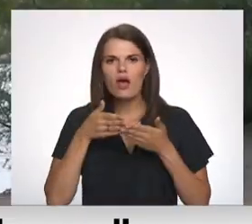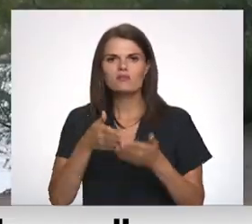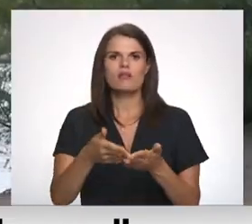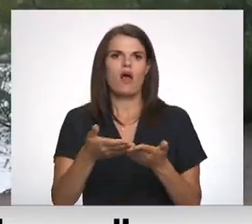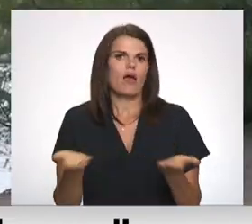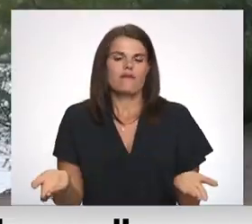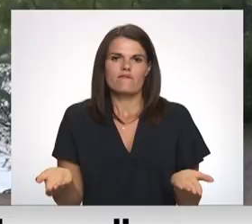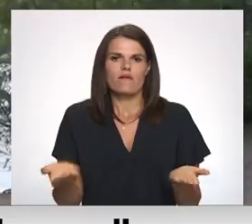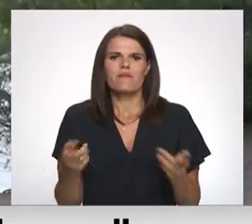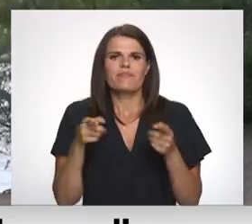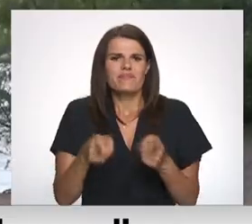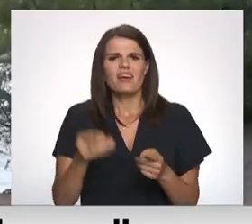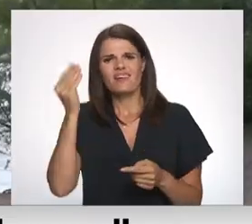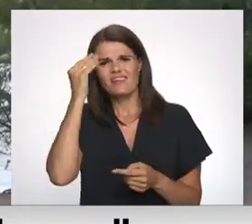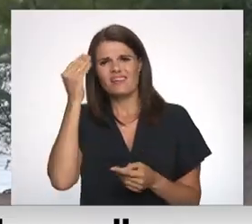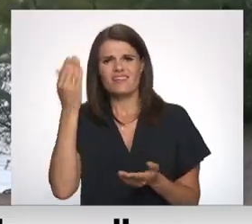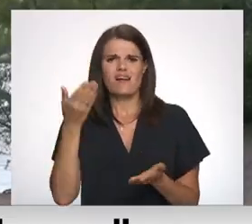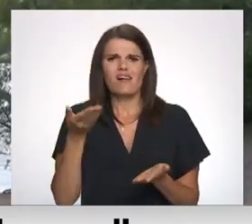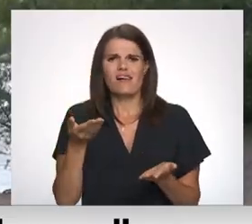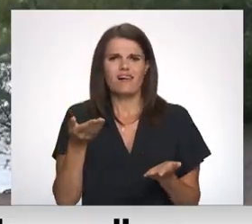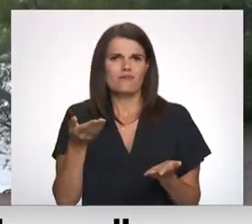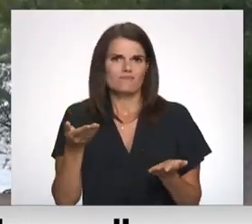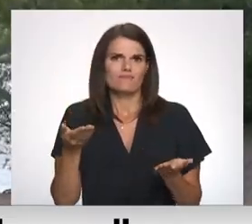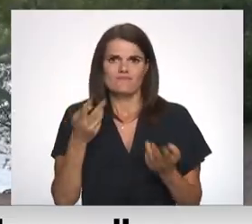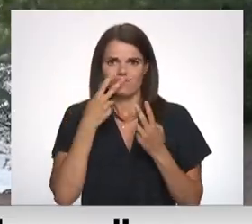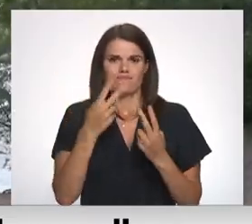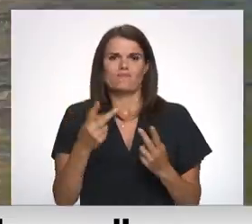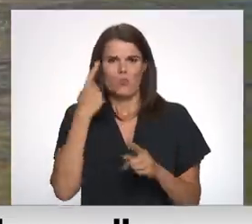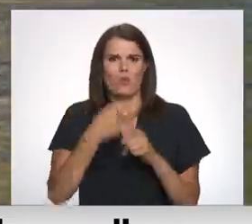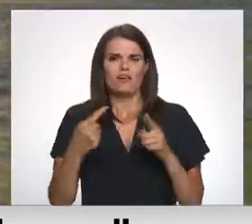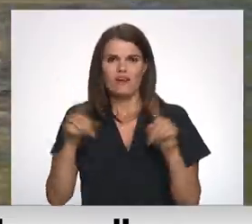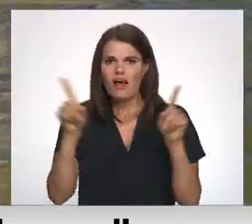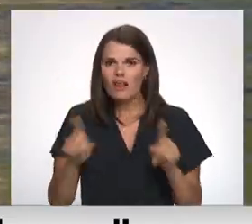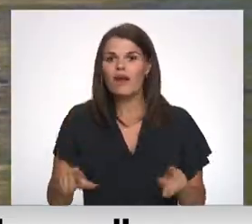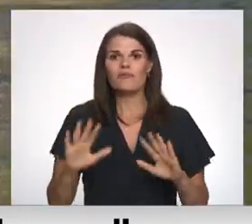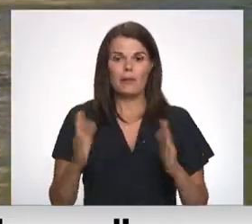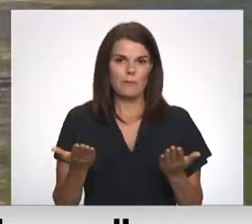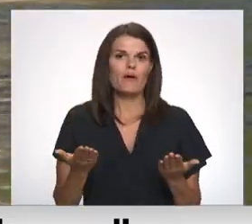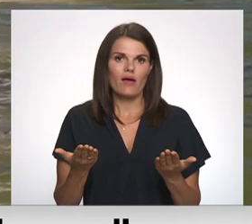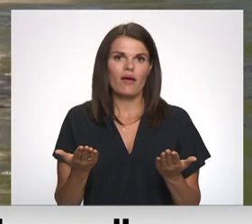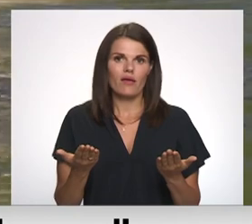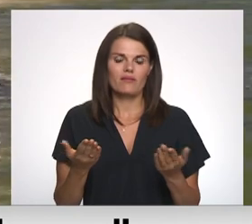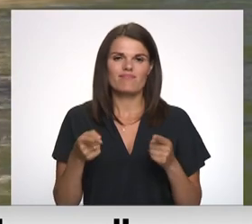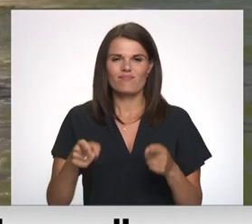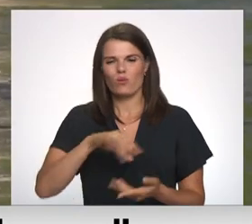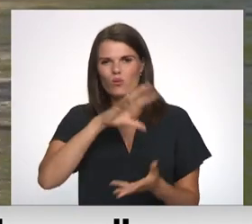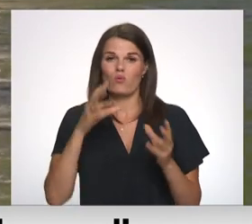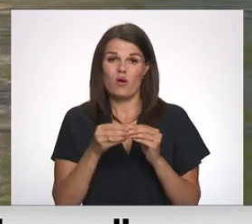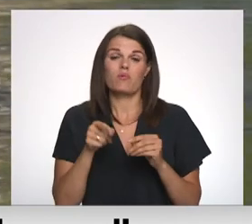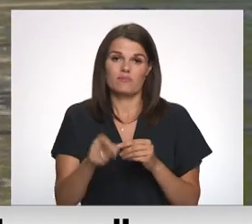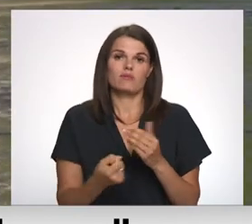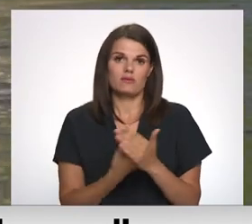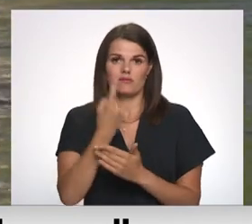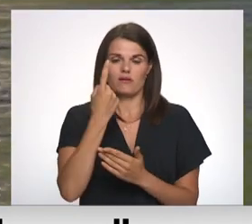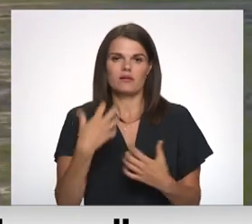piemēram. Tādas it kā triviālas, absolūti moķīgas lietas, bet tādas viss kopsumā arī veido